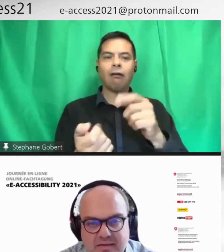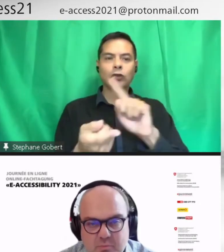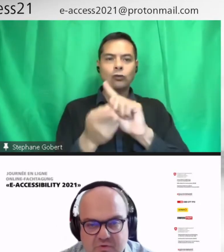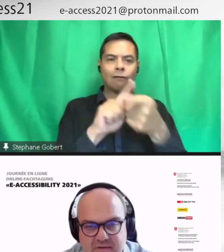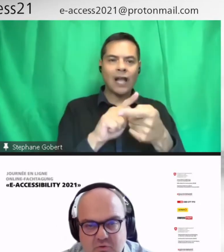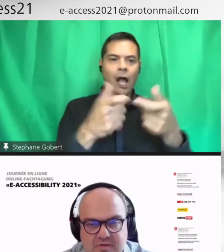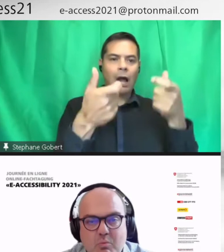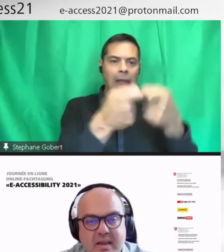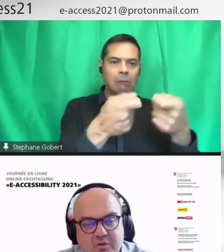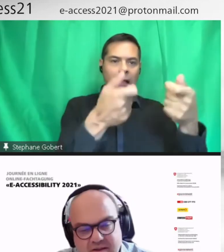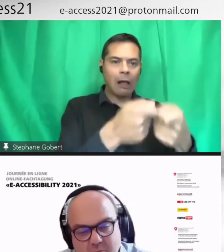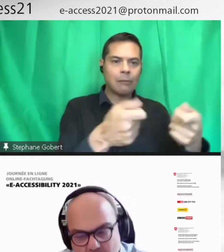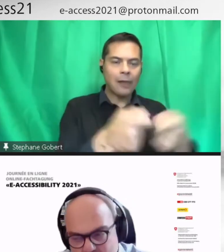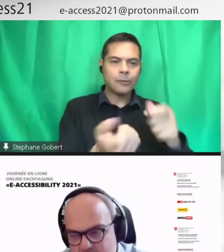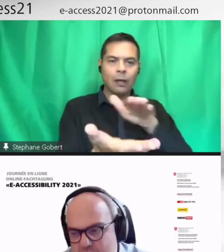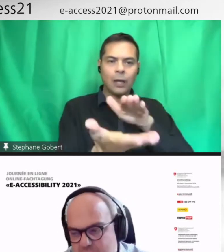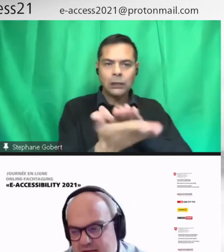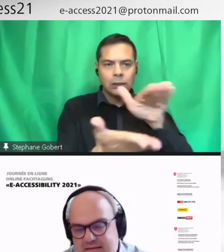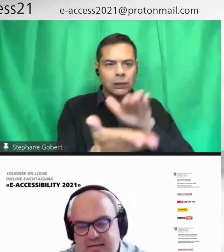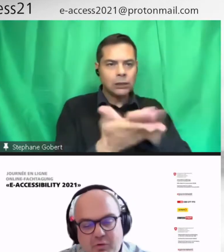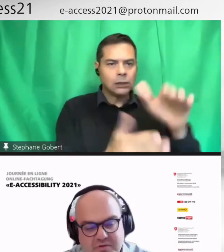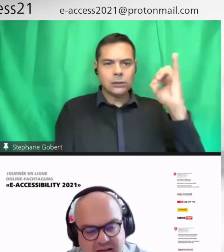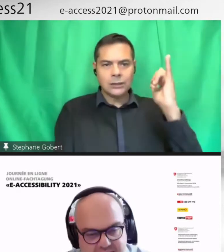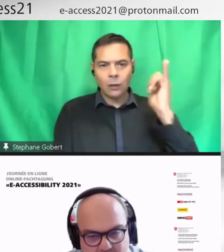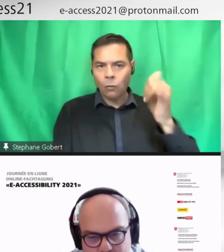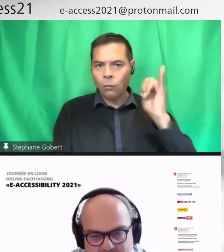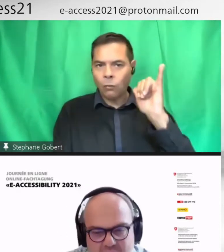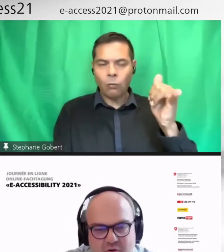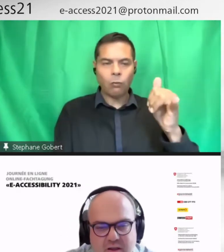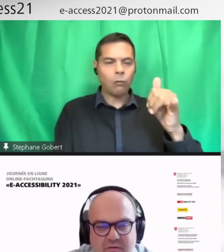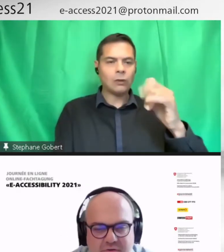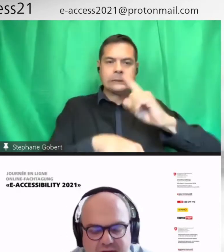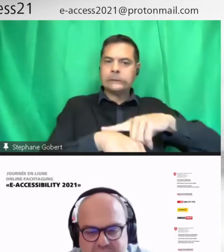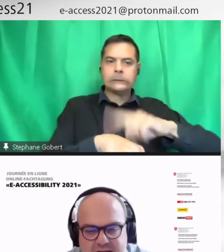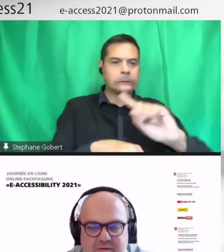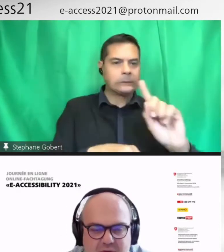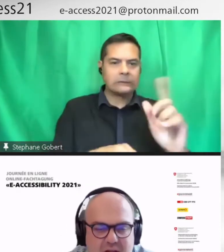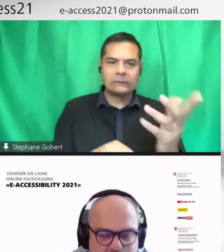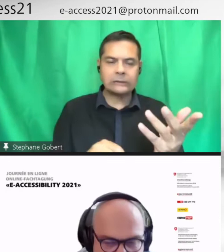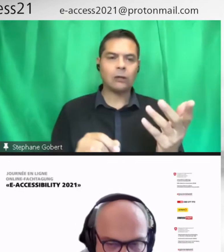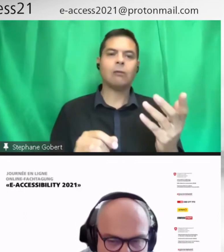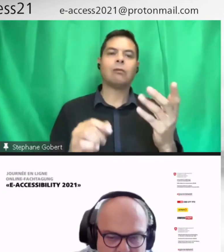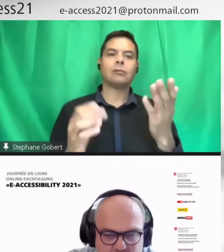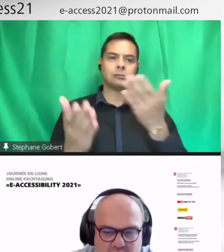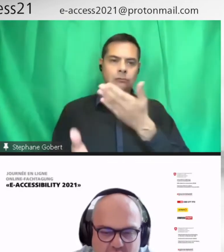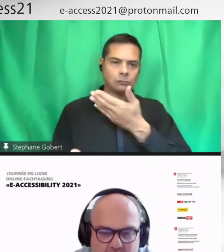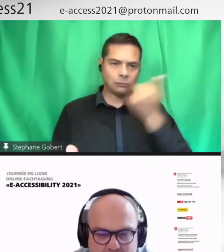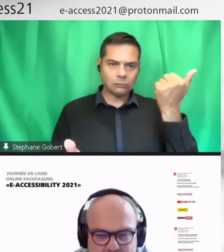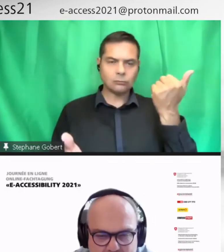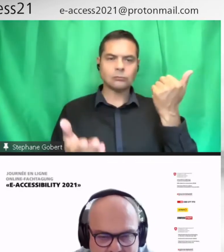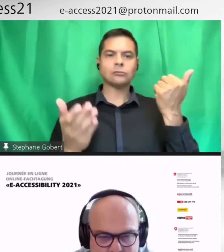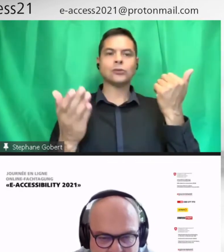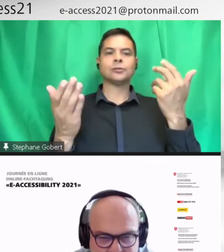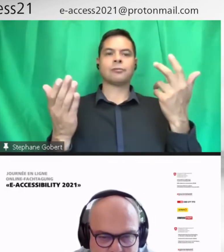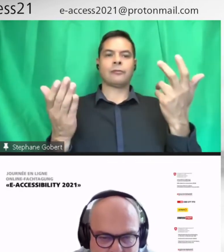disposition. Donc, si le moyen d'enseignement permet cette différenciation, on avance beaucoup dans la